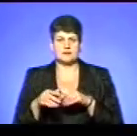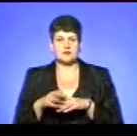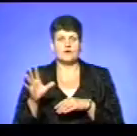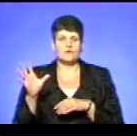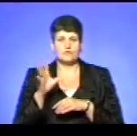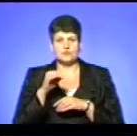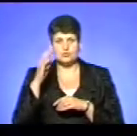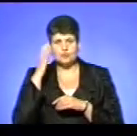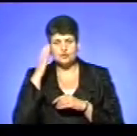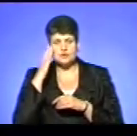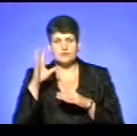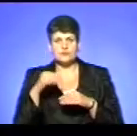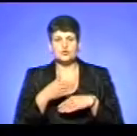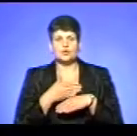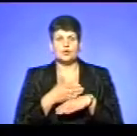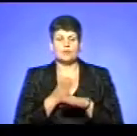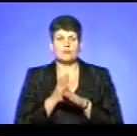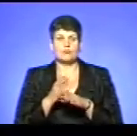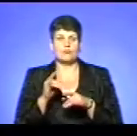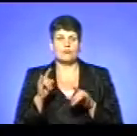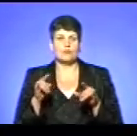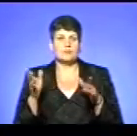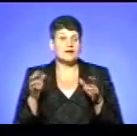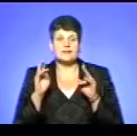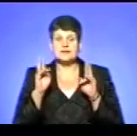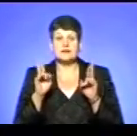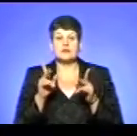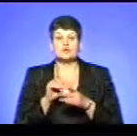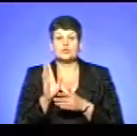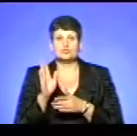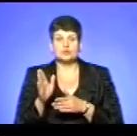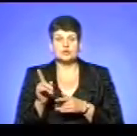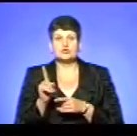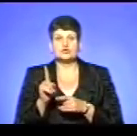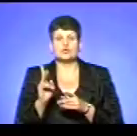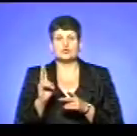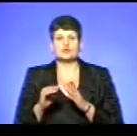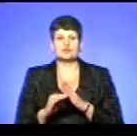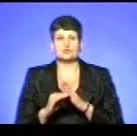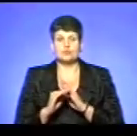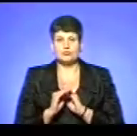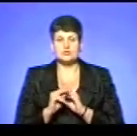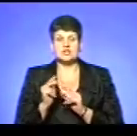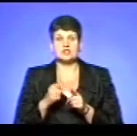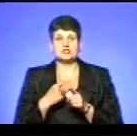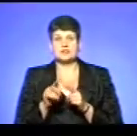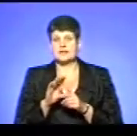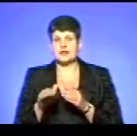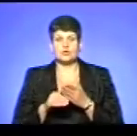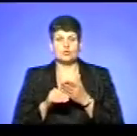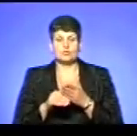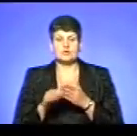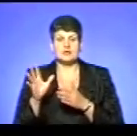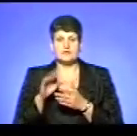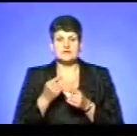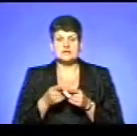почурніло, все побите. Я не знаю, як то буде, що то буде, чи то хтось щось поможе, трохи чи не поможе. Бо на